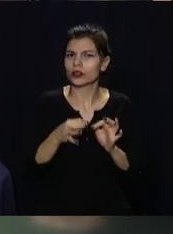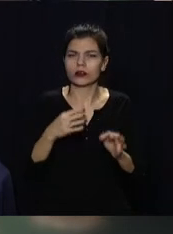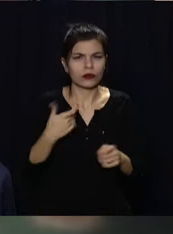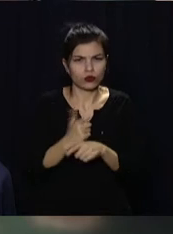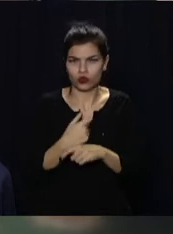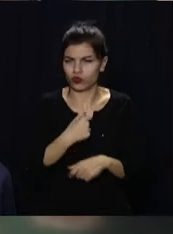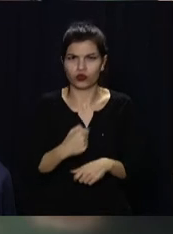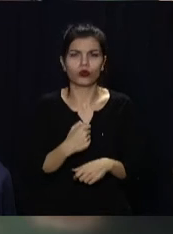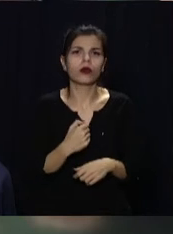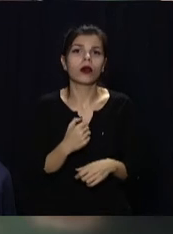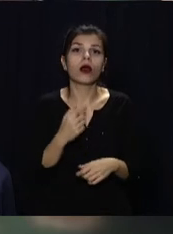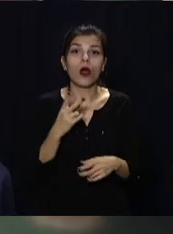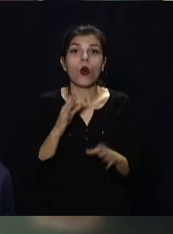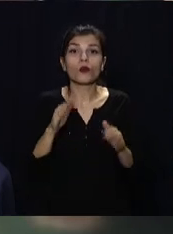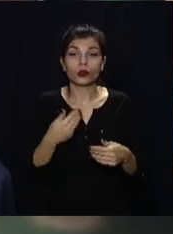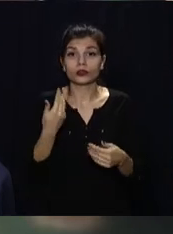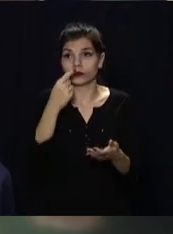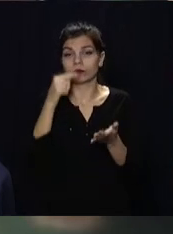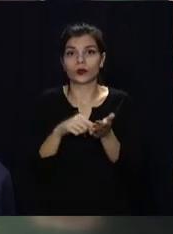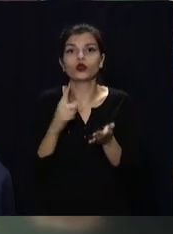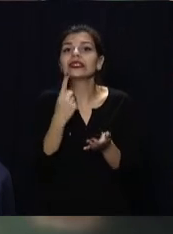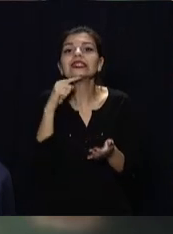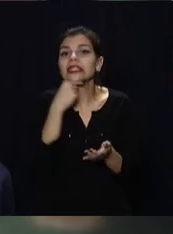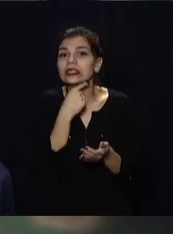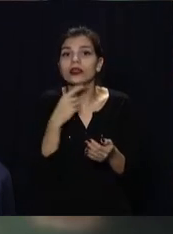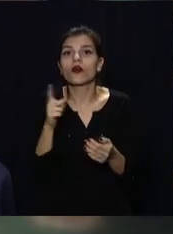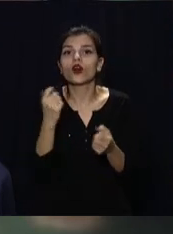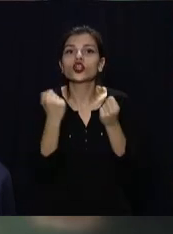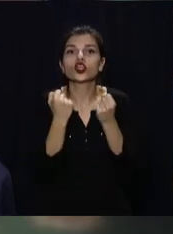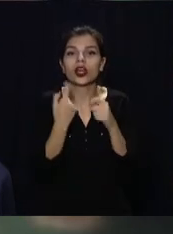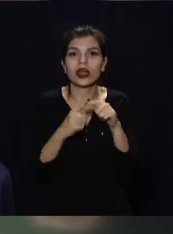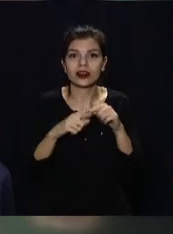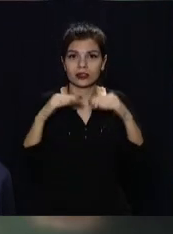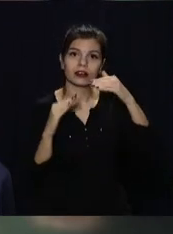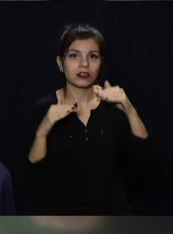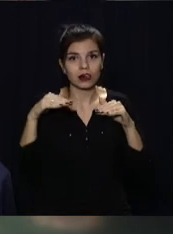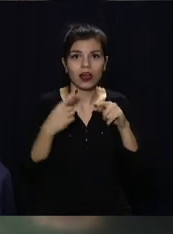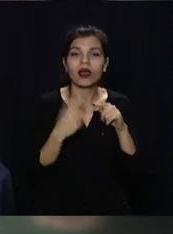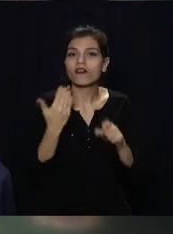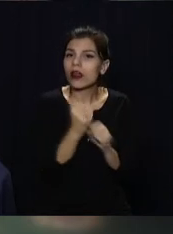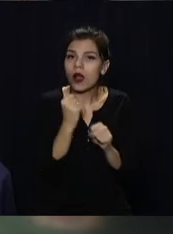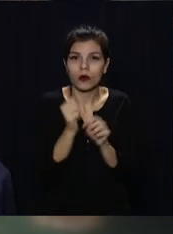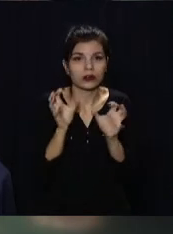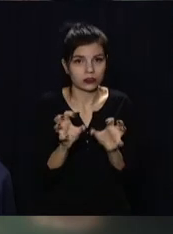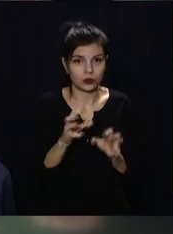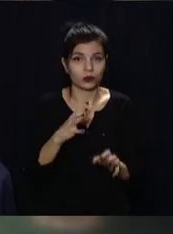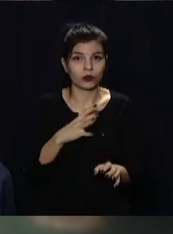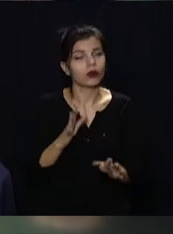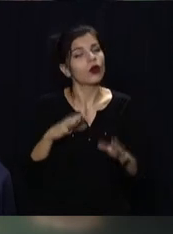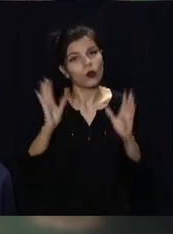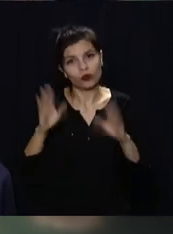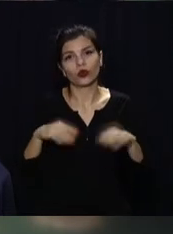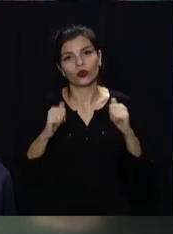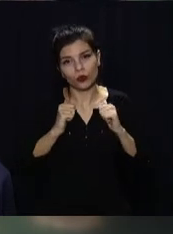Він був складним, різким, різним, дуже крученим. Після покушення, єдине, що тримало його на плаву в цьому трагічному мірі, це була його